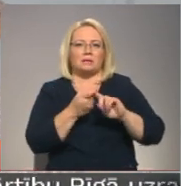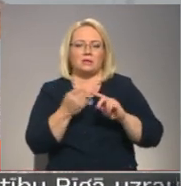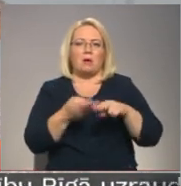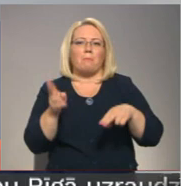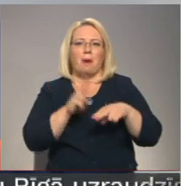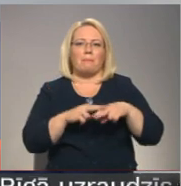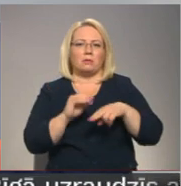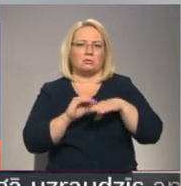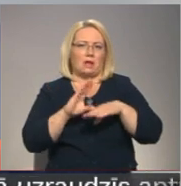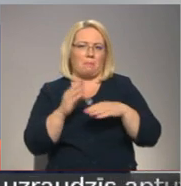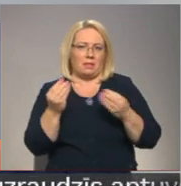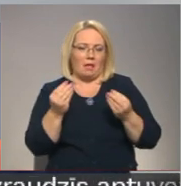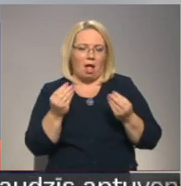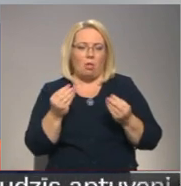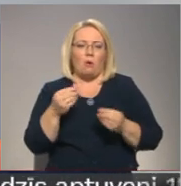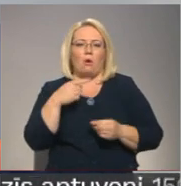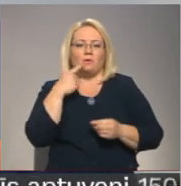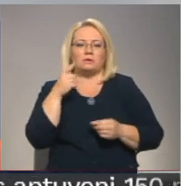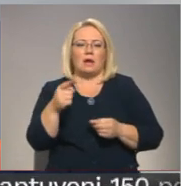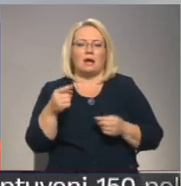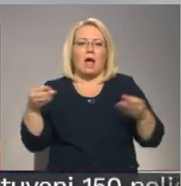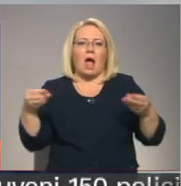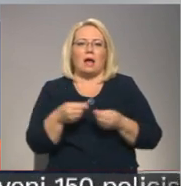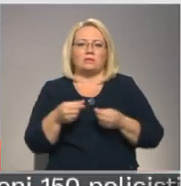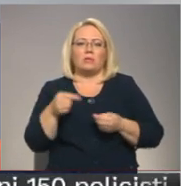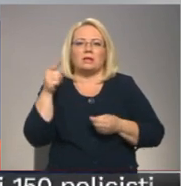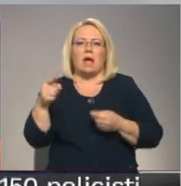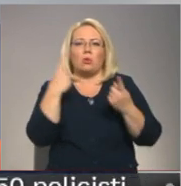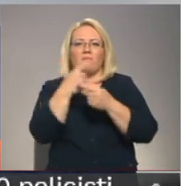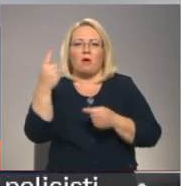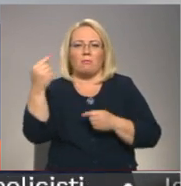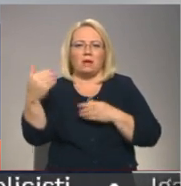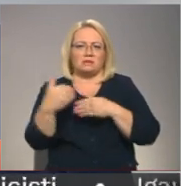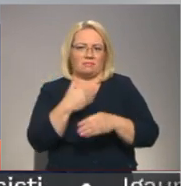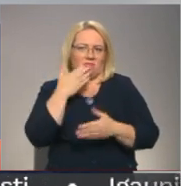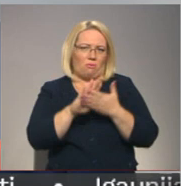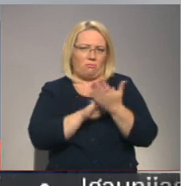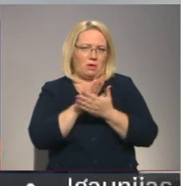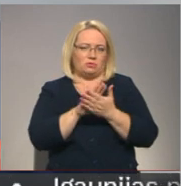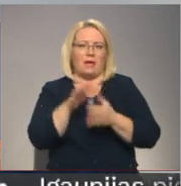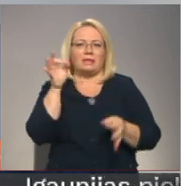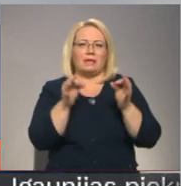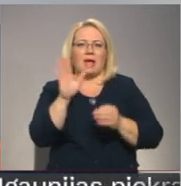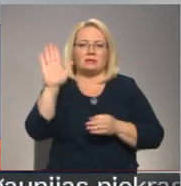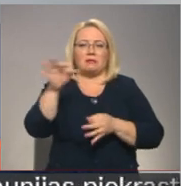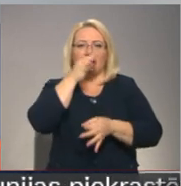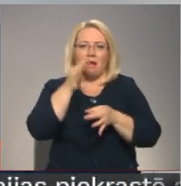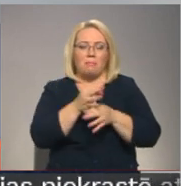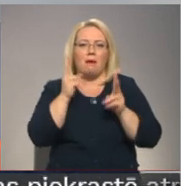papildus kapitālo. Akcionārs pie mums nav vairsies ar tādu informāciju. Tā būs tiesas kompetents, kā viņi skatīsies to